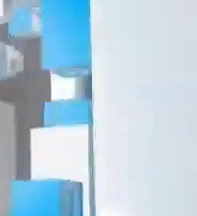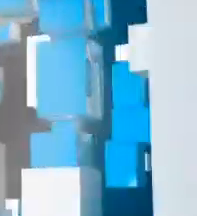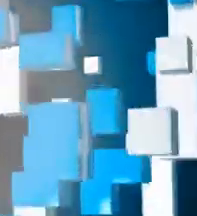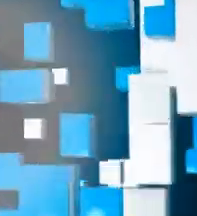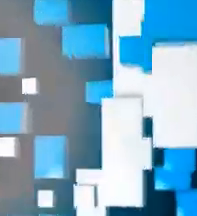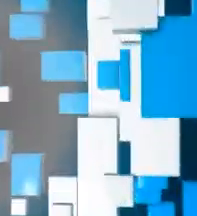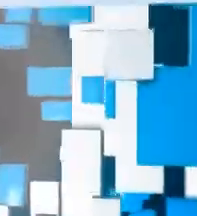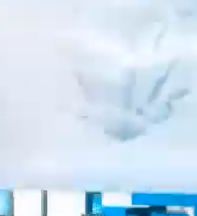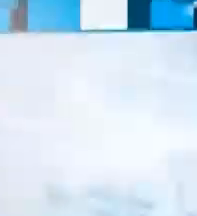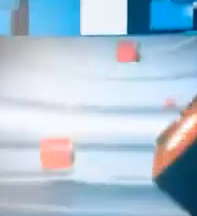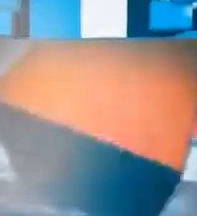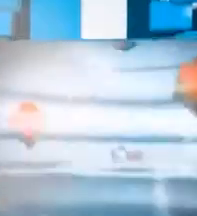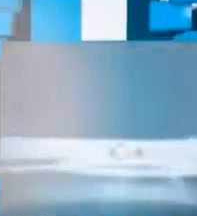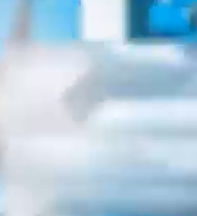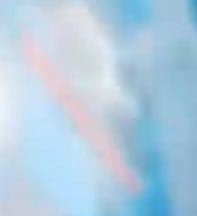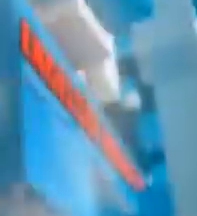MÜZİK